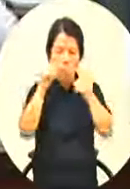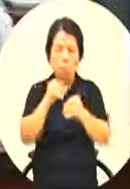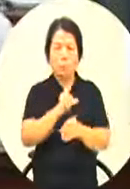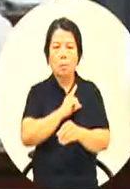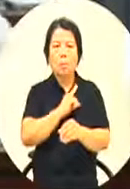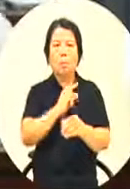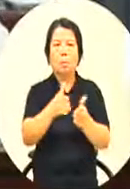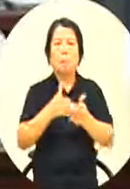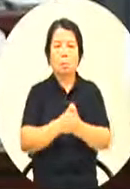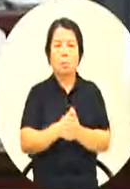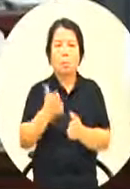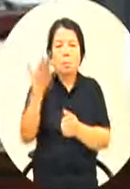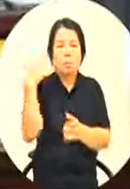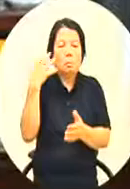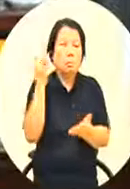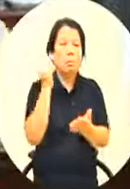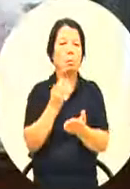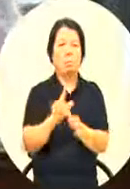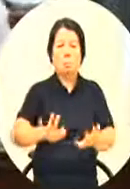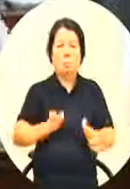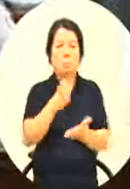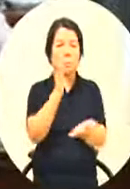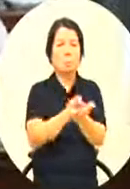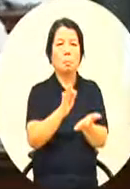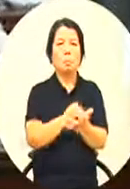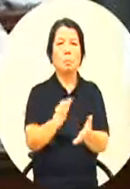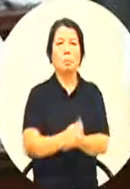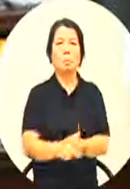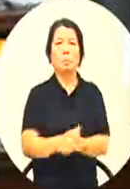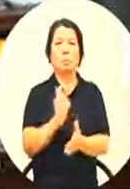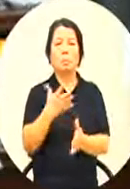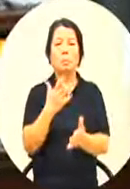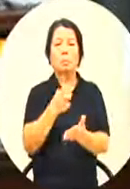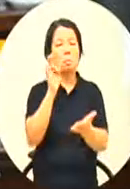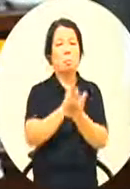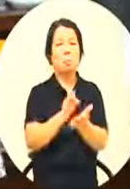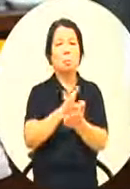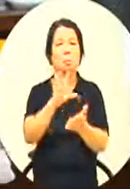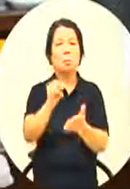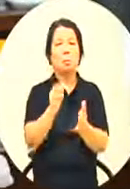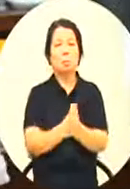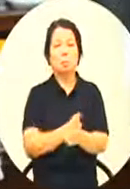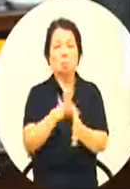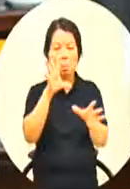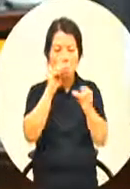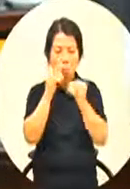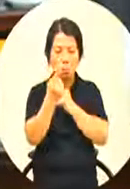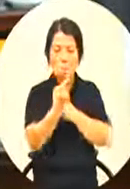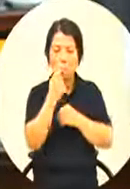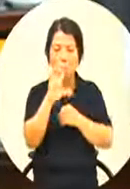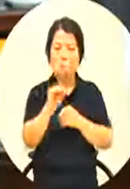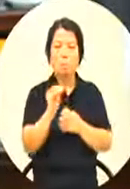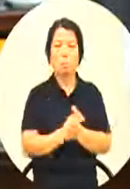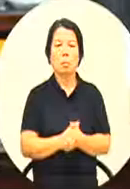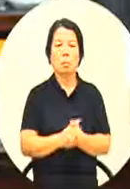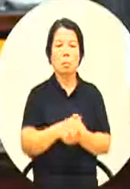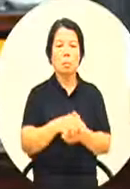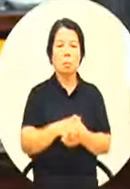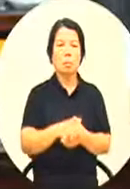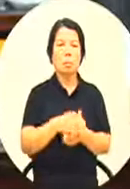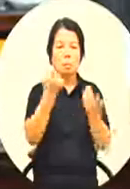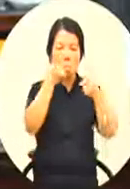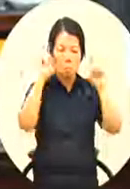事实上是比以前更便宜但问题我们有把更便宜这件事情当一个资源到每个大学可以做